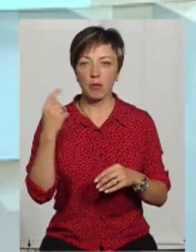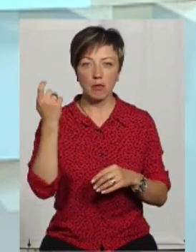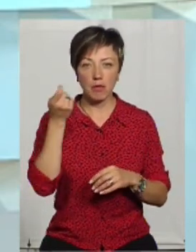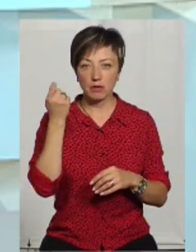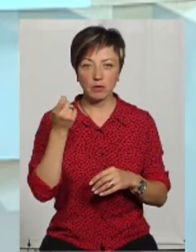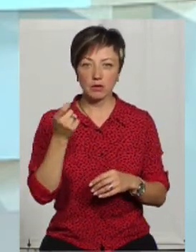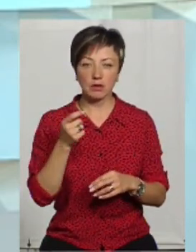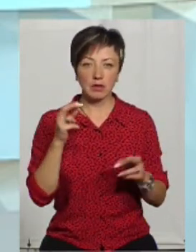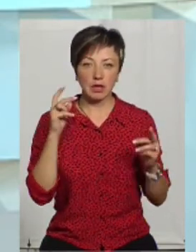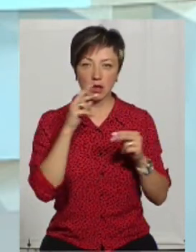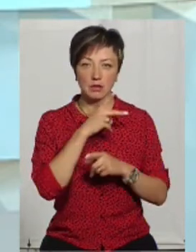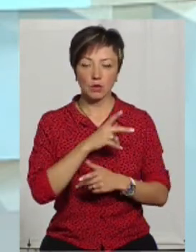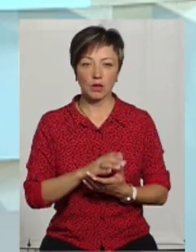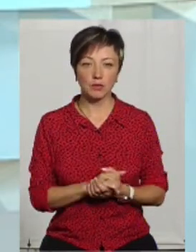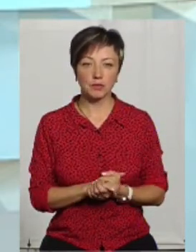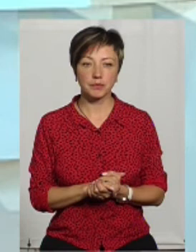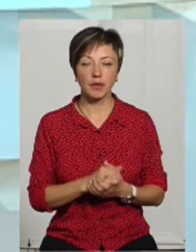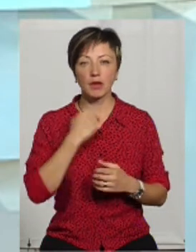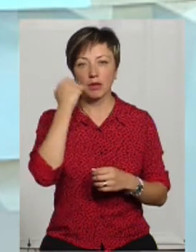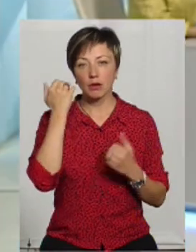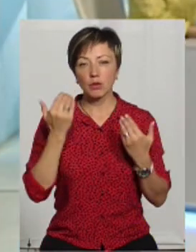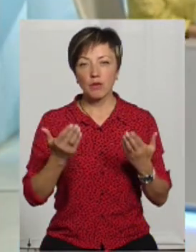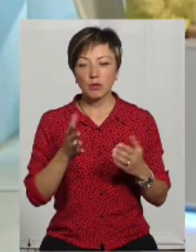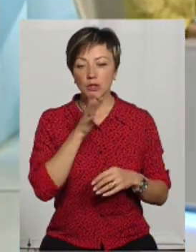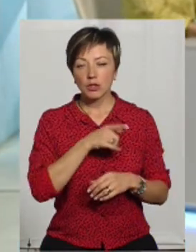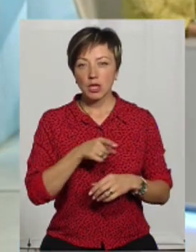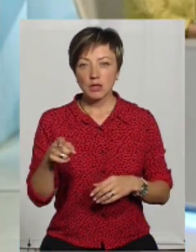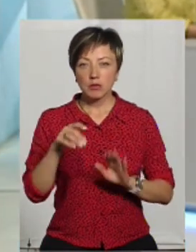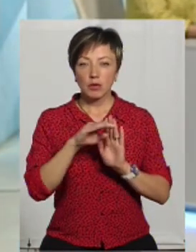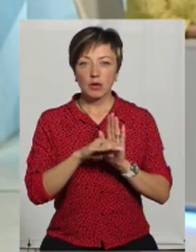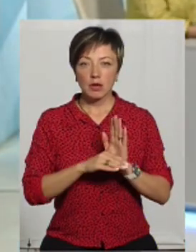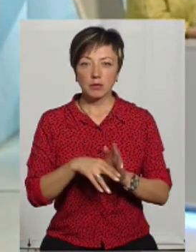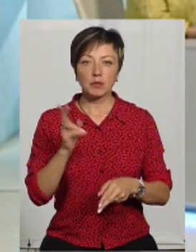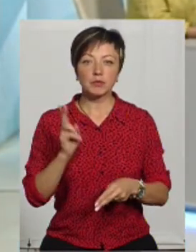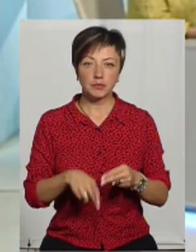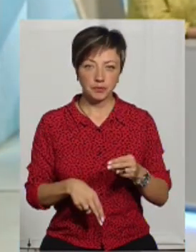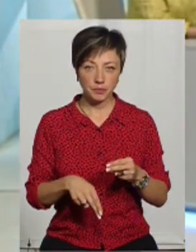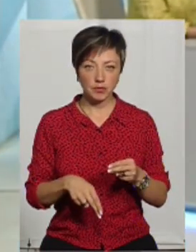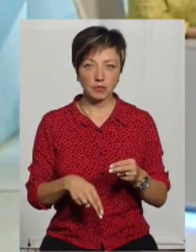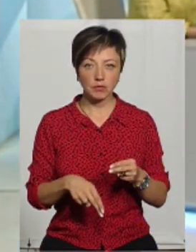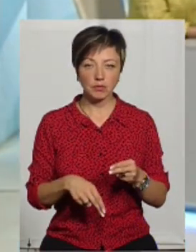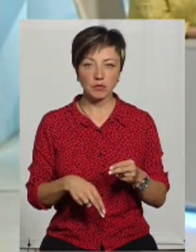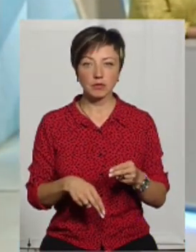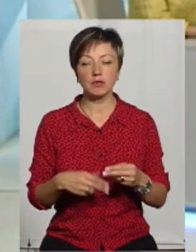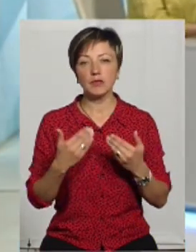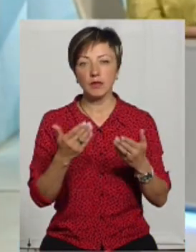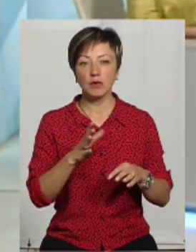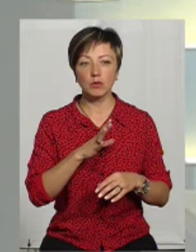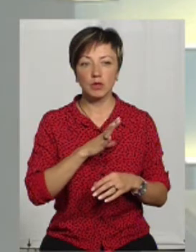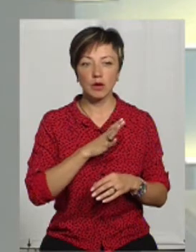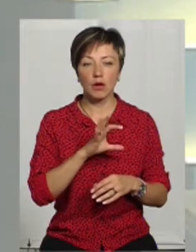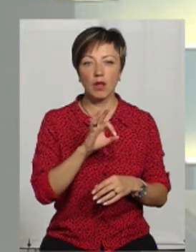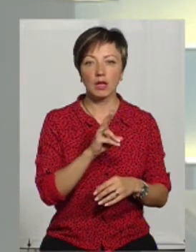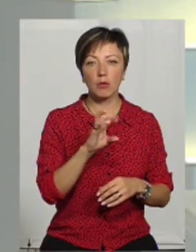пасовища йде нераціональним. Дякую вам. Час для нашого ефіру вже вичерпано. З вами були